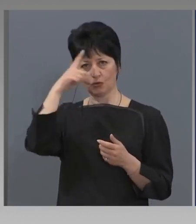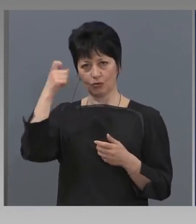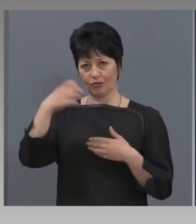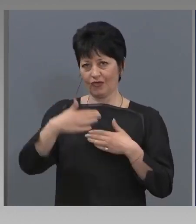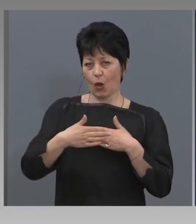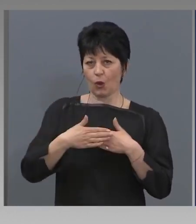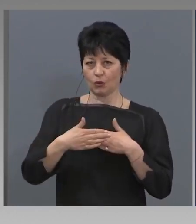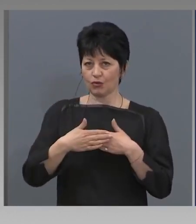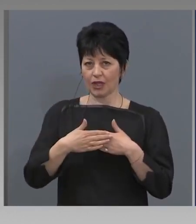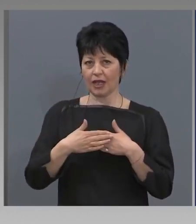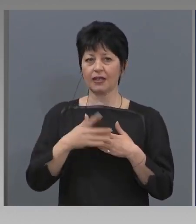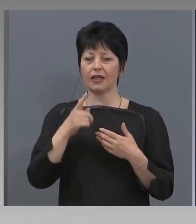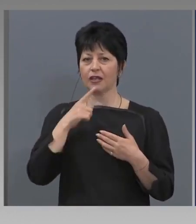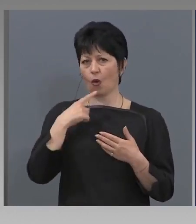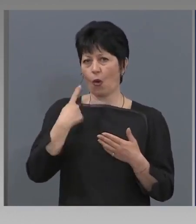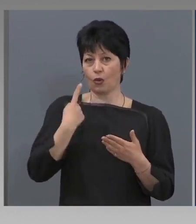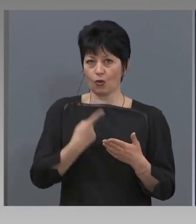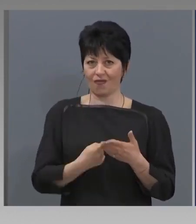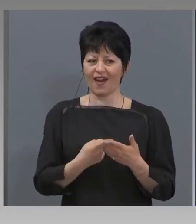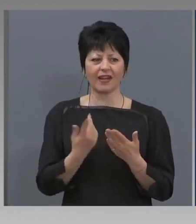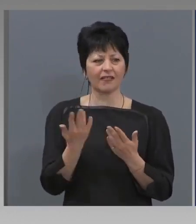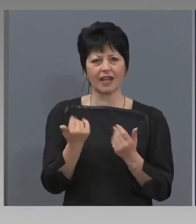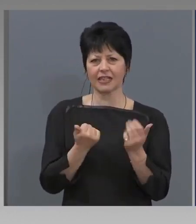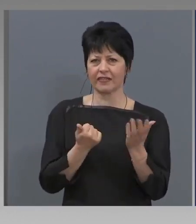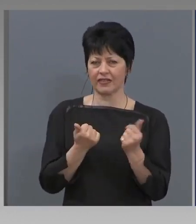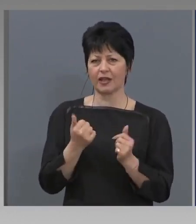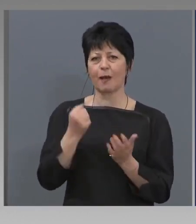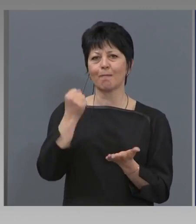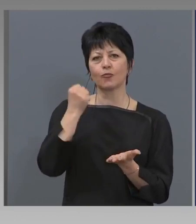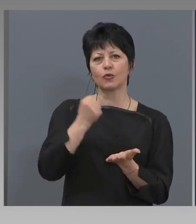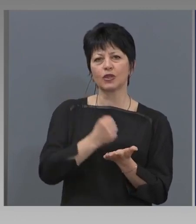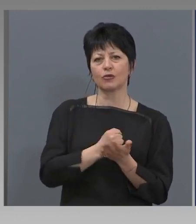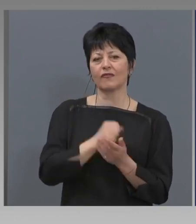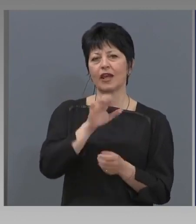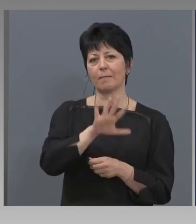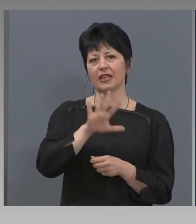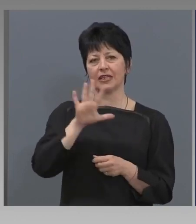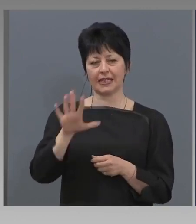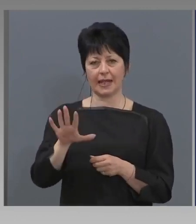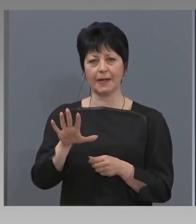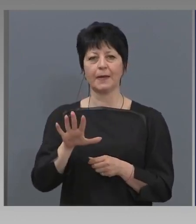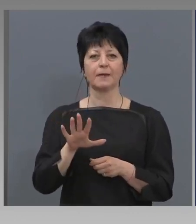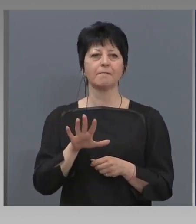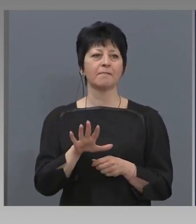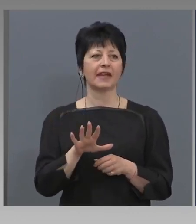и отговара на изискванията на постановление 55, той е допустим. Не знам каква хипотеза точно